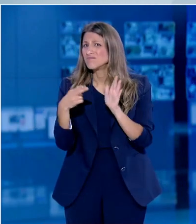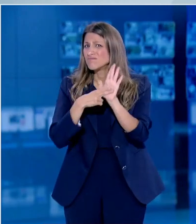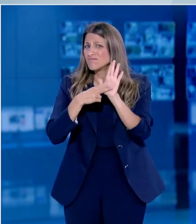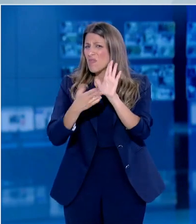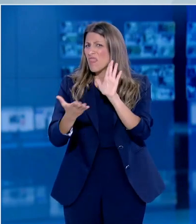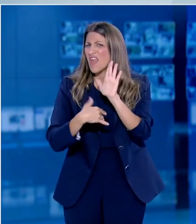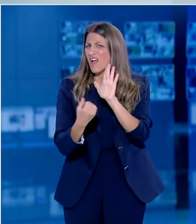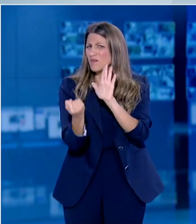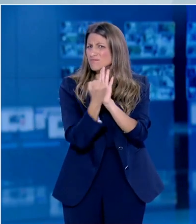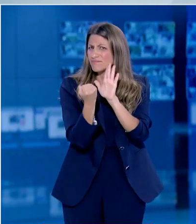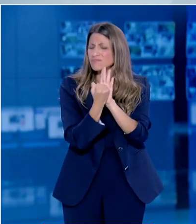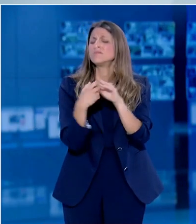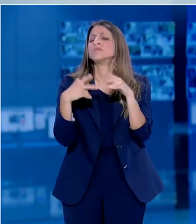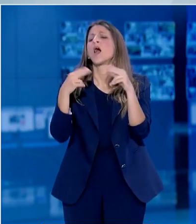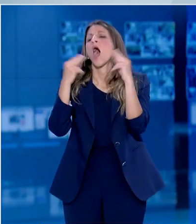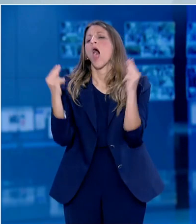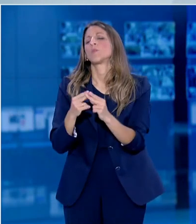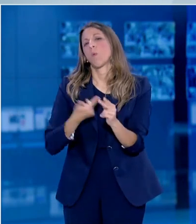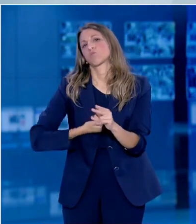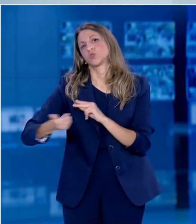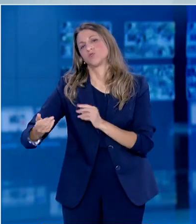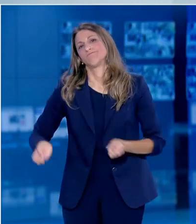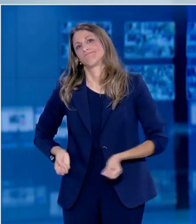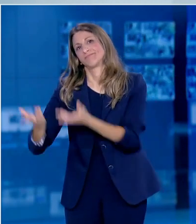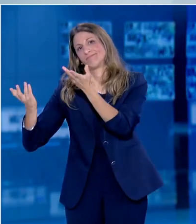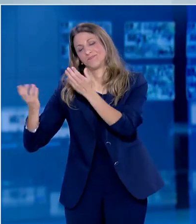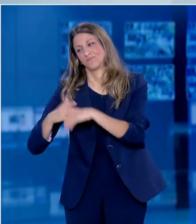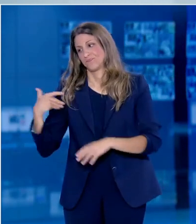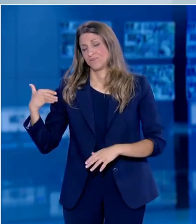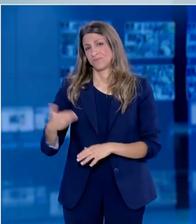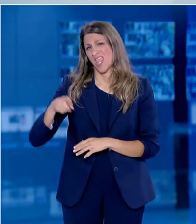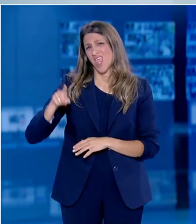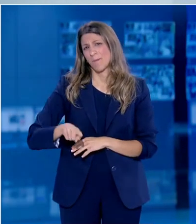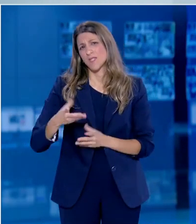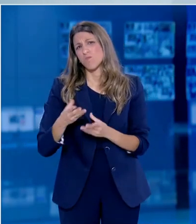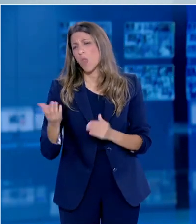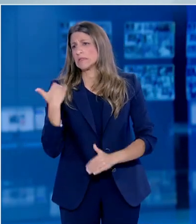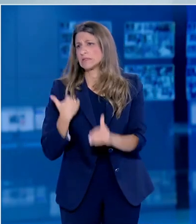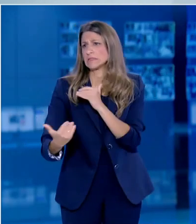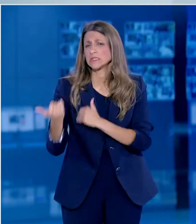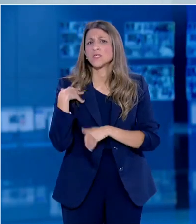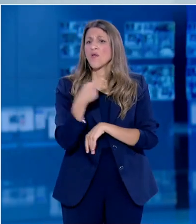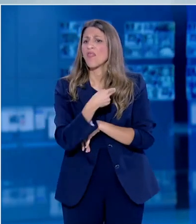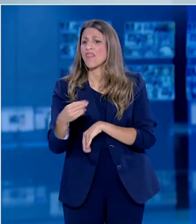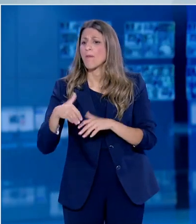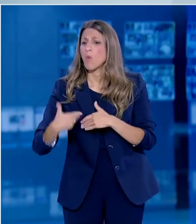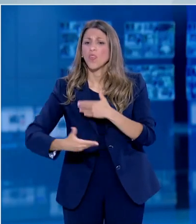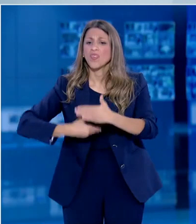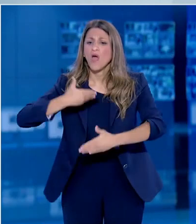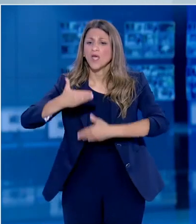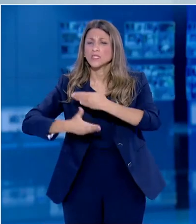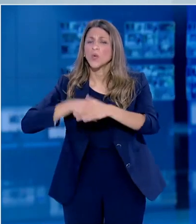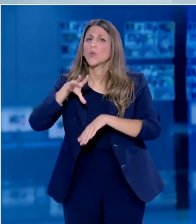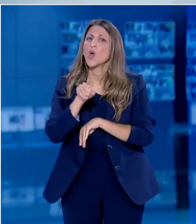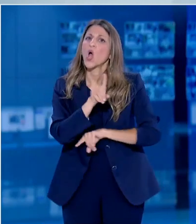και τα πετούμενα πιστοποιητικά καταλληλότητας. Επειδή τις τελευταίες ημέρες έχουν προκύψει ερωτήματα σχετικά με τη διαδικασία που ακολουθείτε